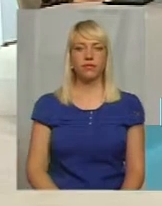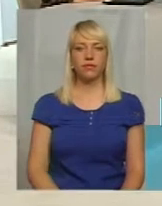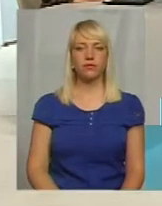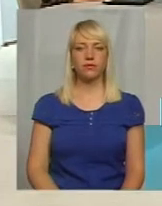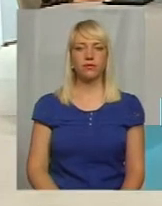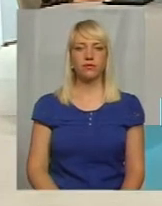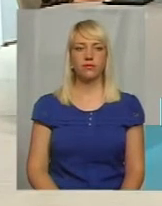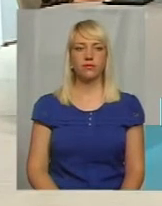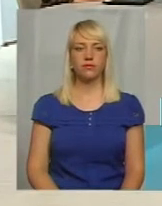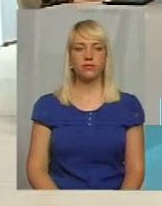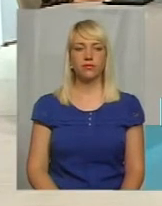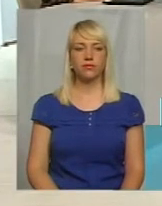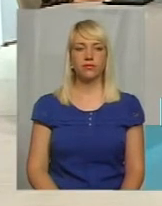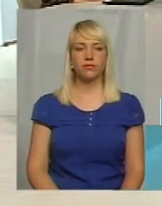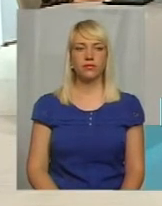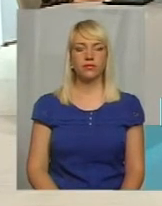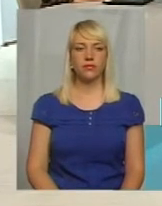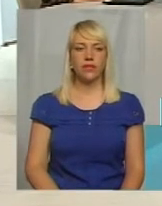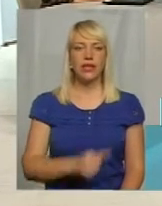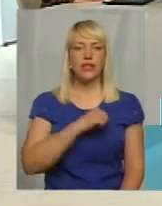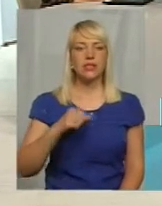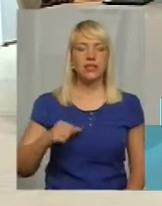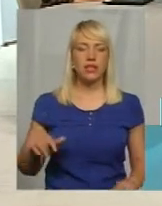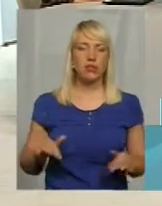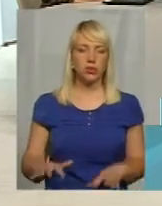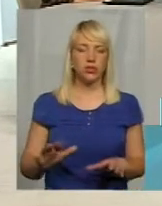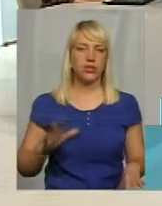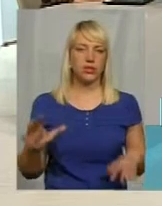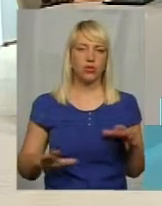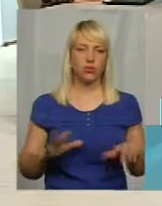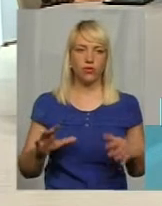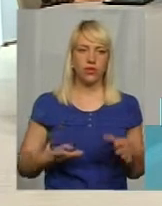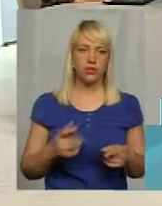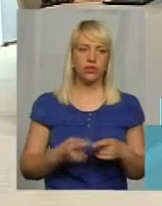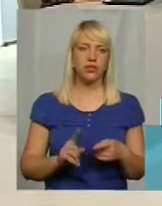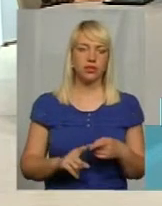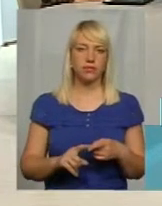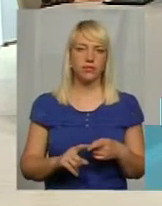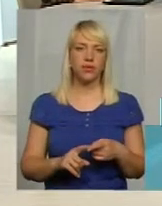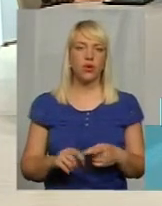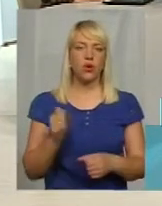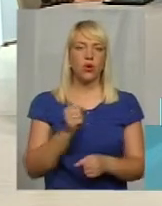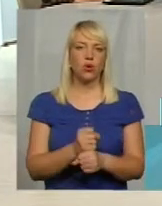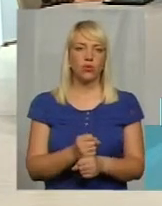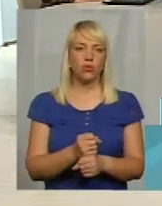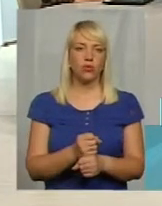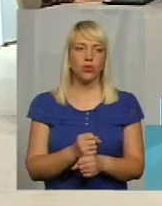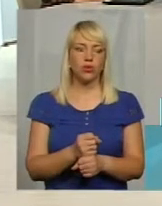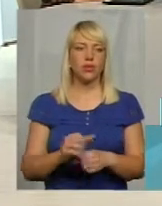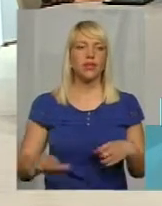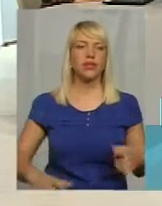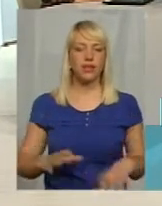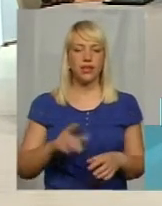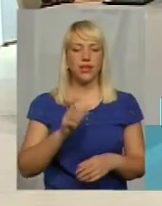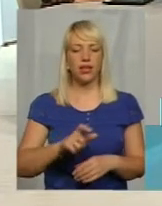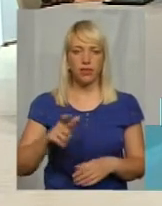сам процес тренувань, управління не вміщиться, тому що це якраз робота тренерів. Це зрозуміло, так.